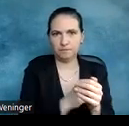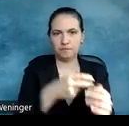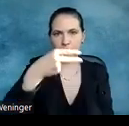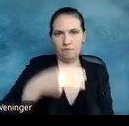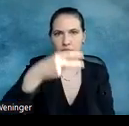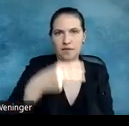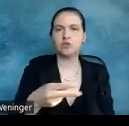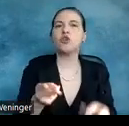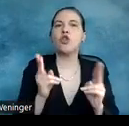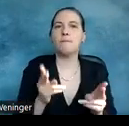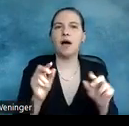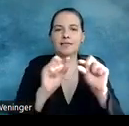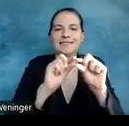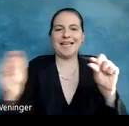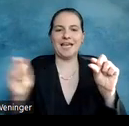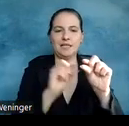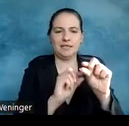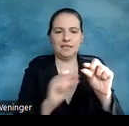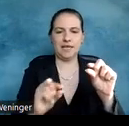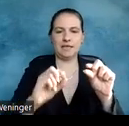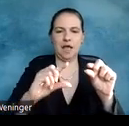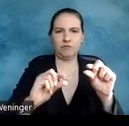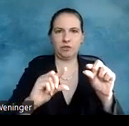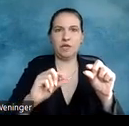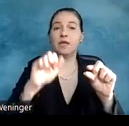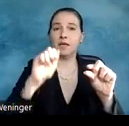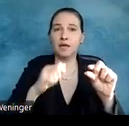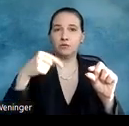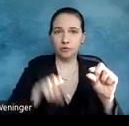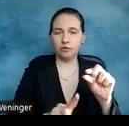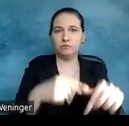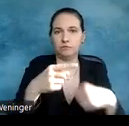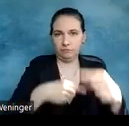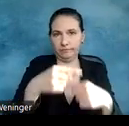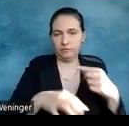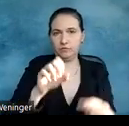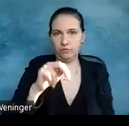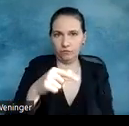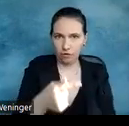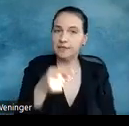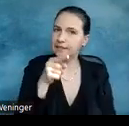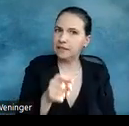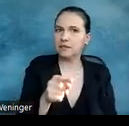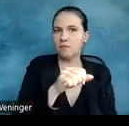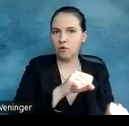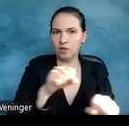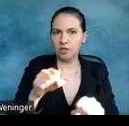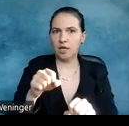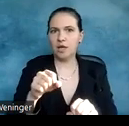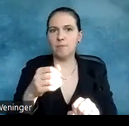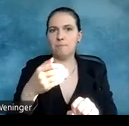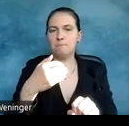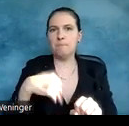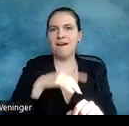Zeilenabstand. Das heißt, ich kann über diesen entwickelten Font mit der Möglichkeit, mehr